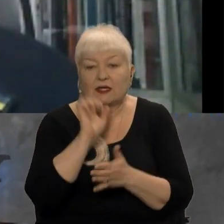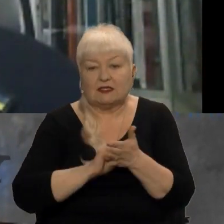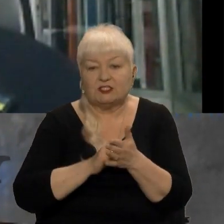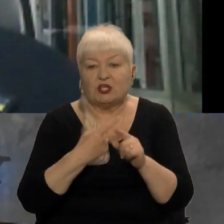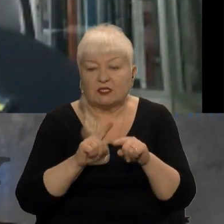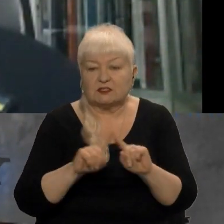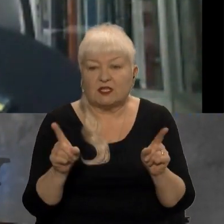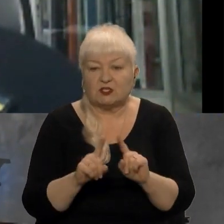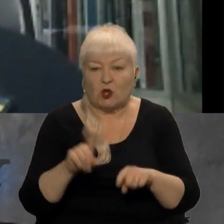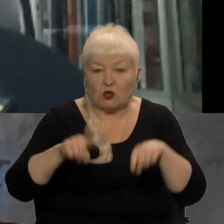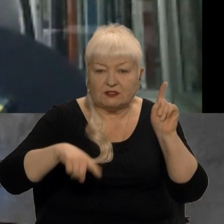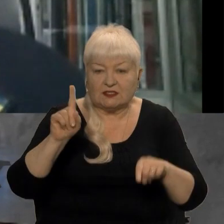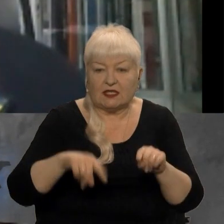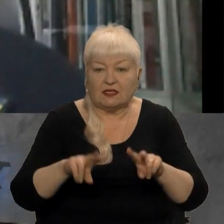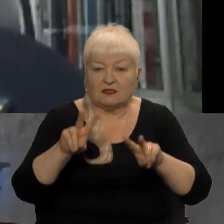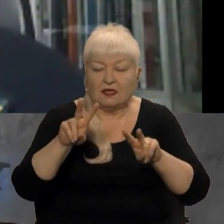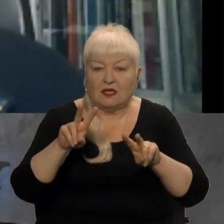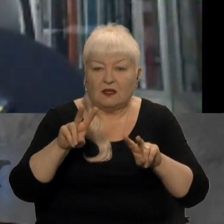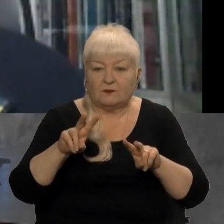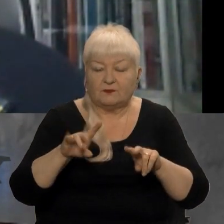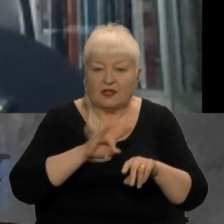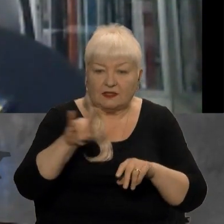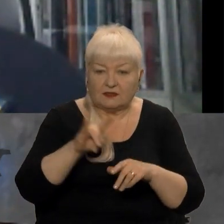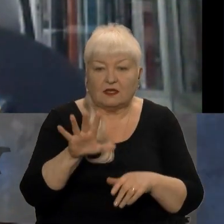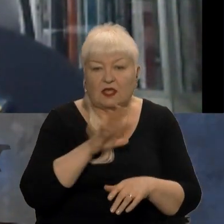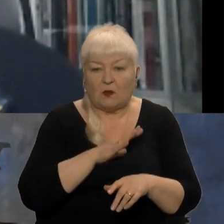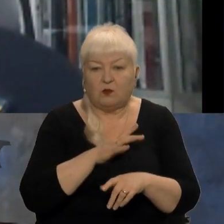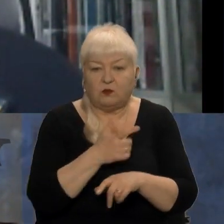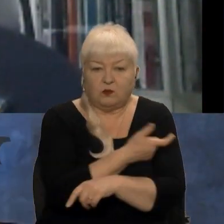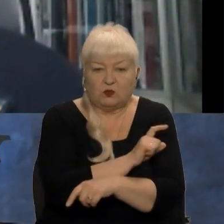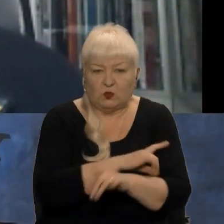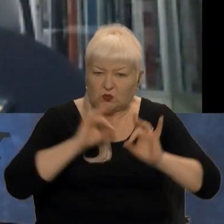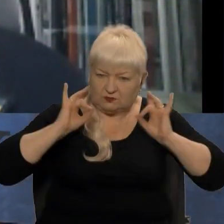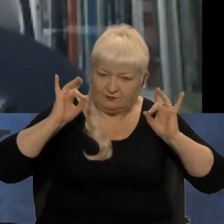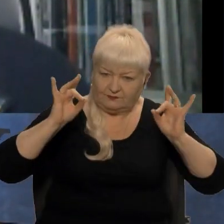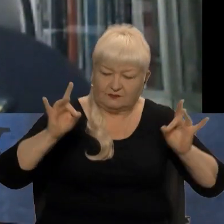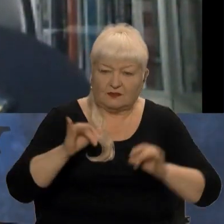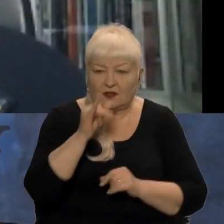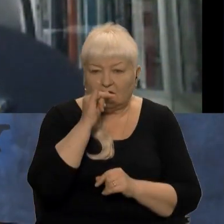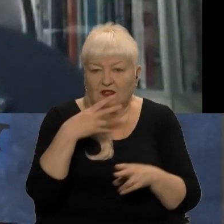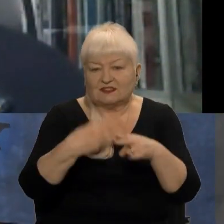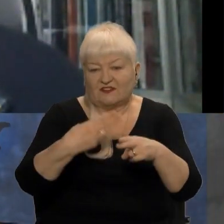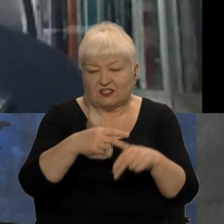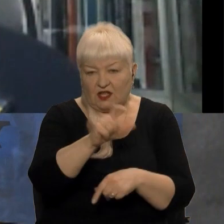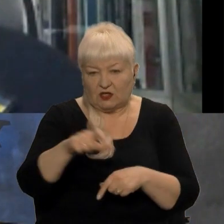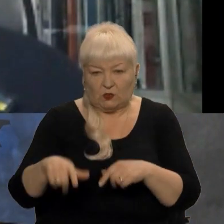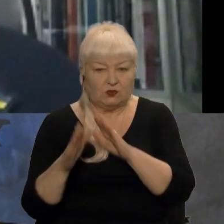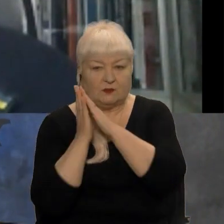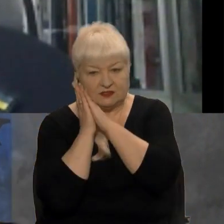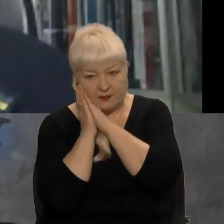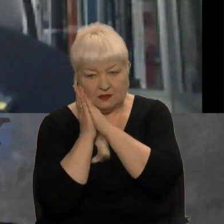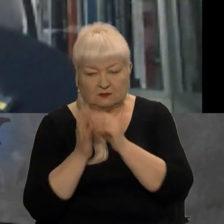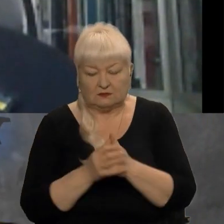що деякі типи літаків давали за великий рівень шуму. Вони заважали людям спати.